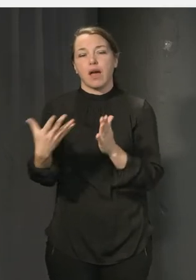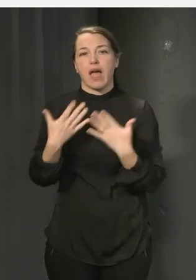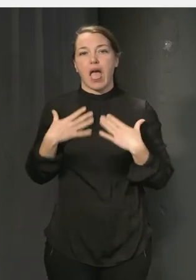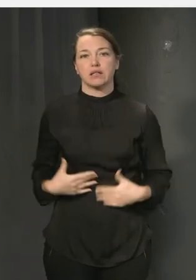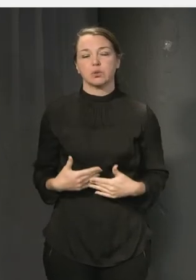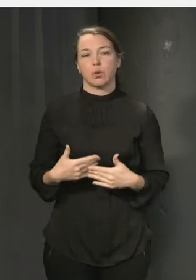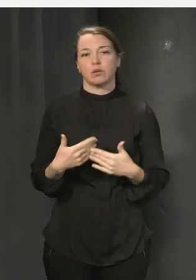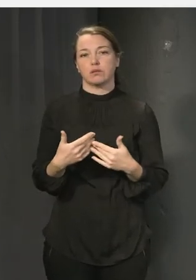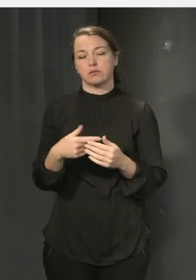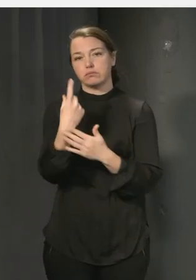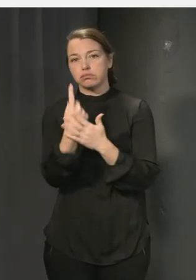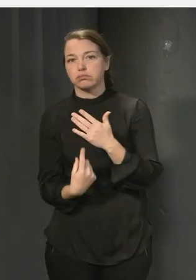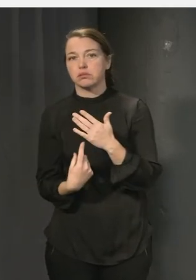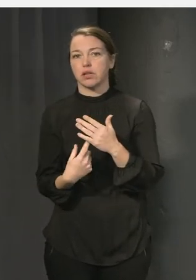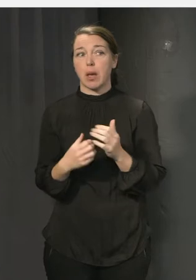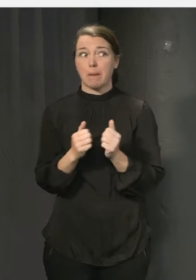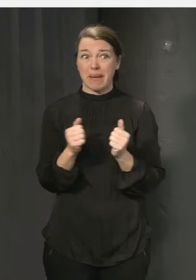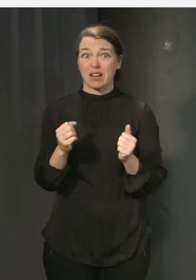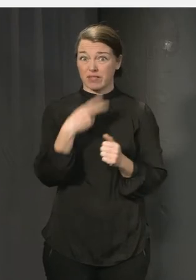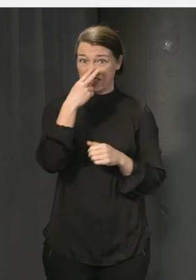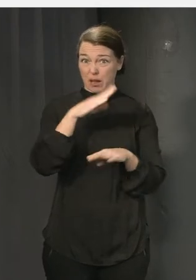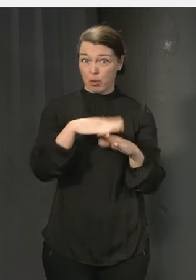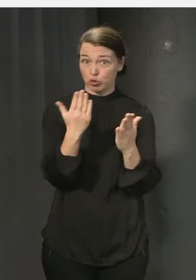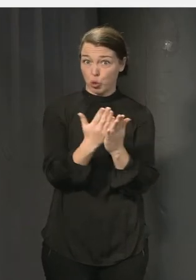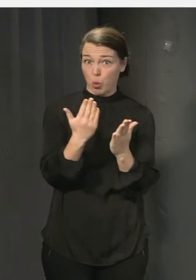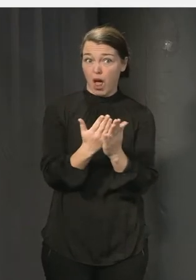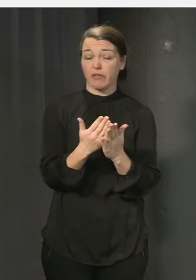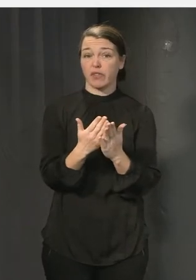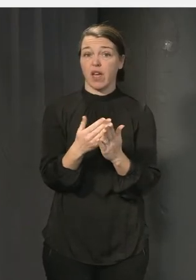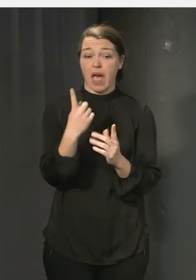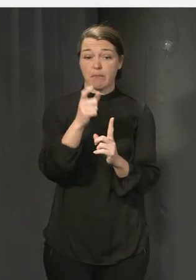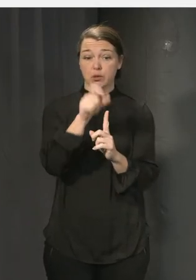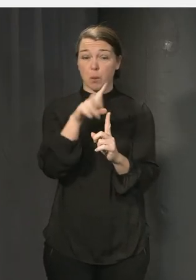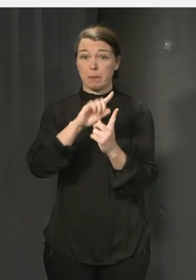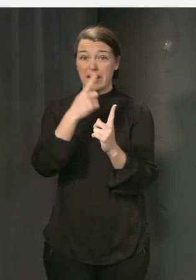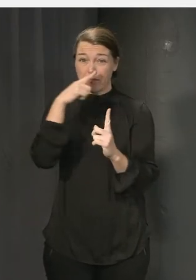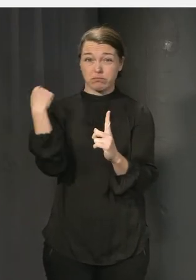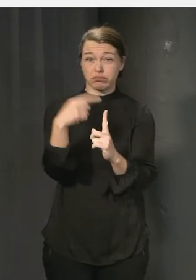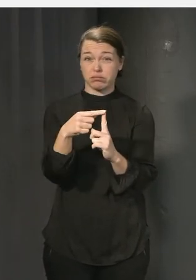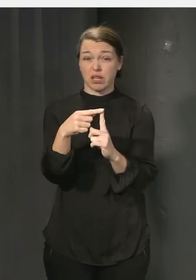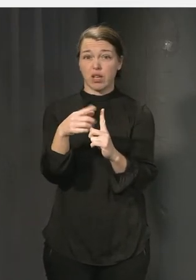i en skola som har mycket mobbning. Alltså åskådaren passiv, åskådaren aktiva, åskådaren och så vidare. Alla de får